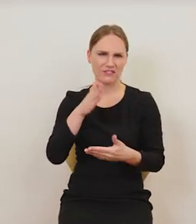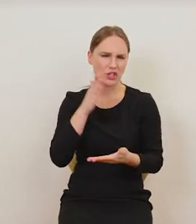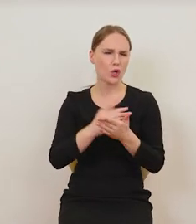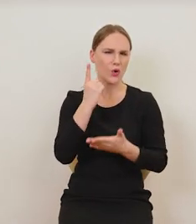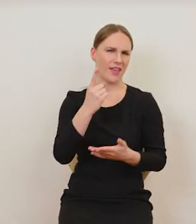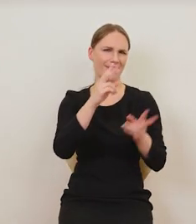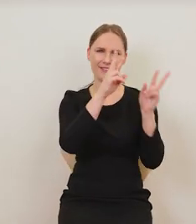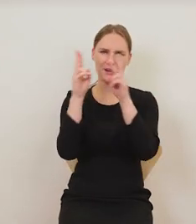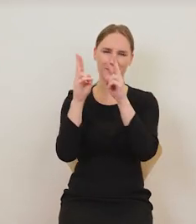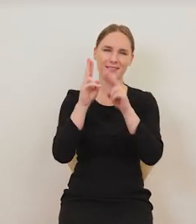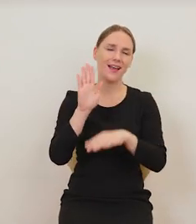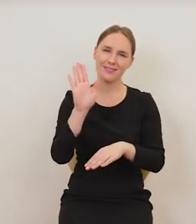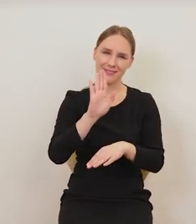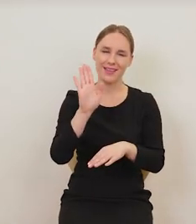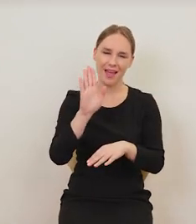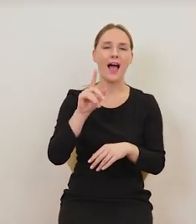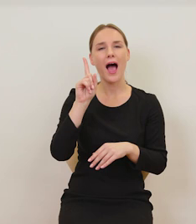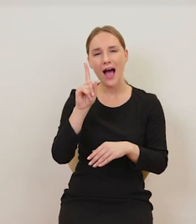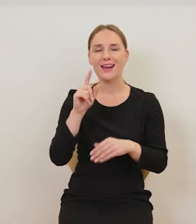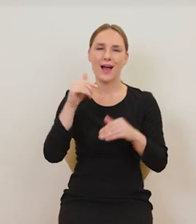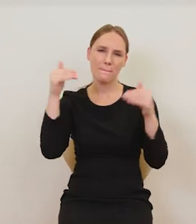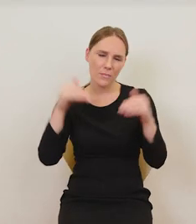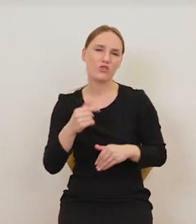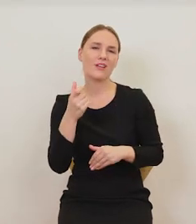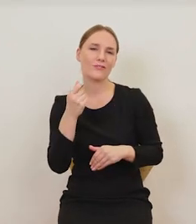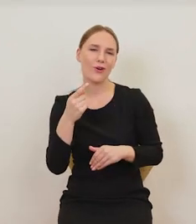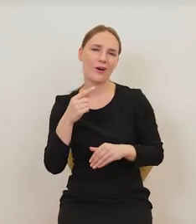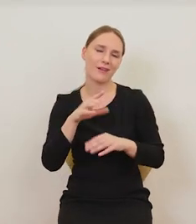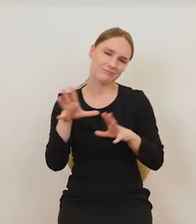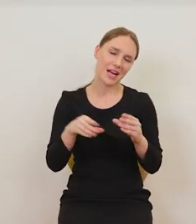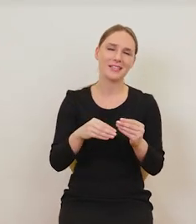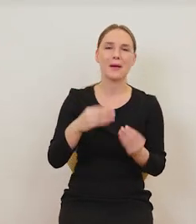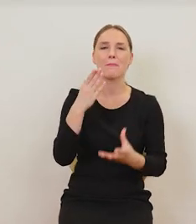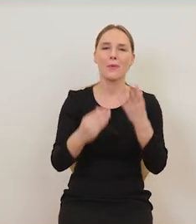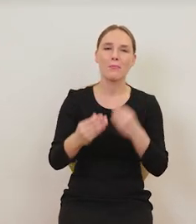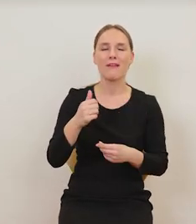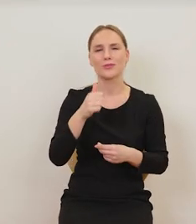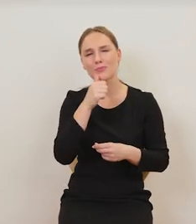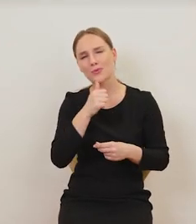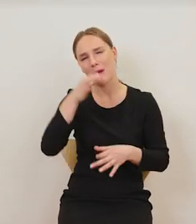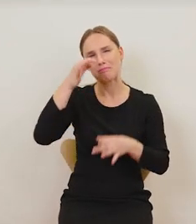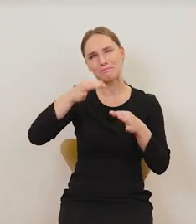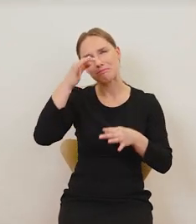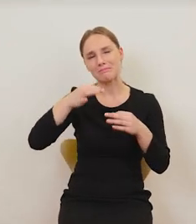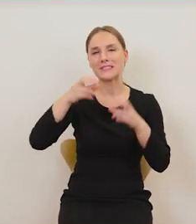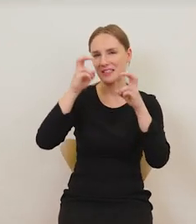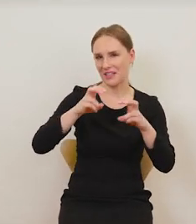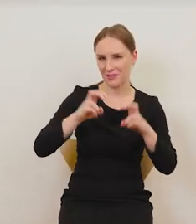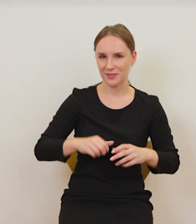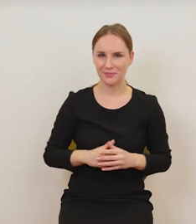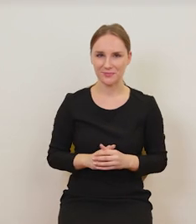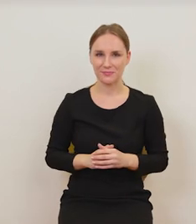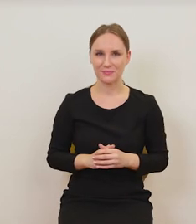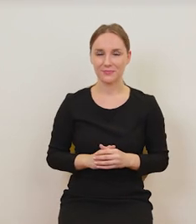interpretacja, tego nie możemy powiedzieć, ale przynajmniej możemy się dobrze pobawić, rozważając takie właśnie